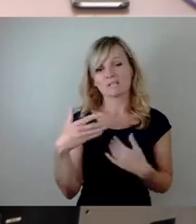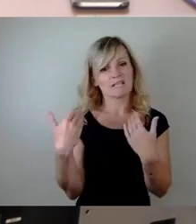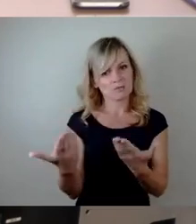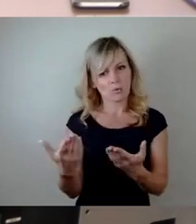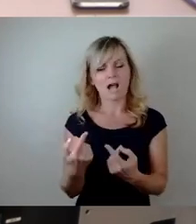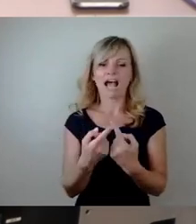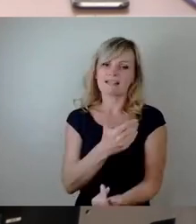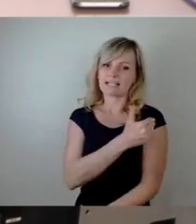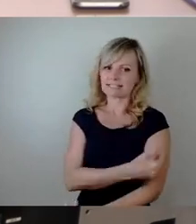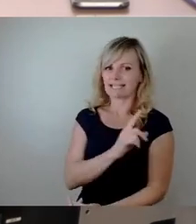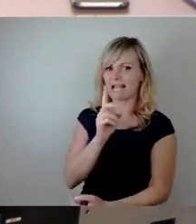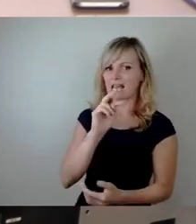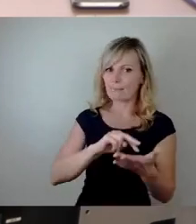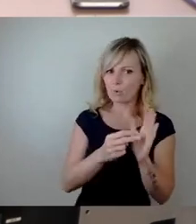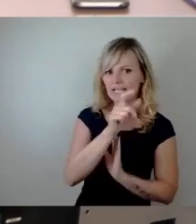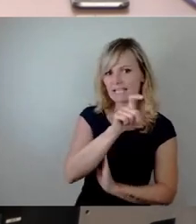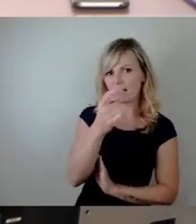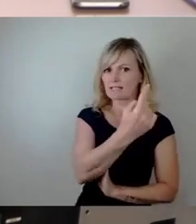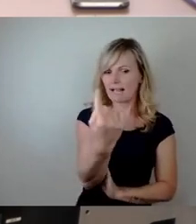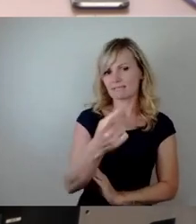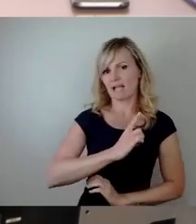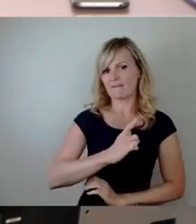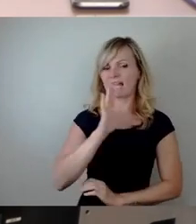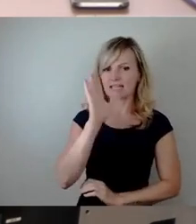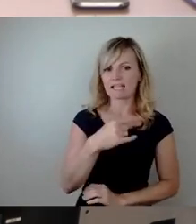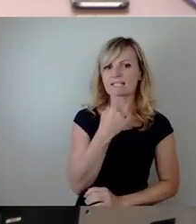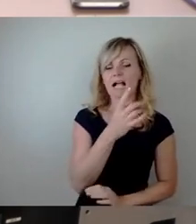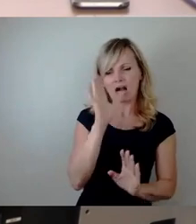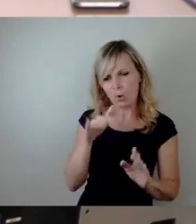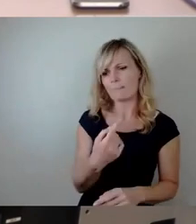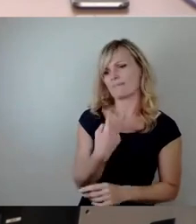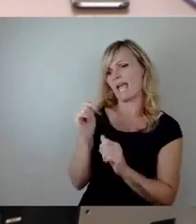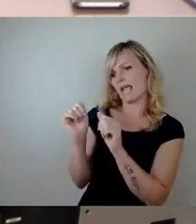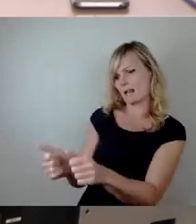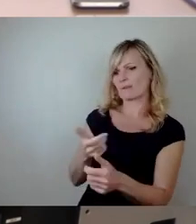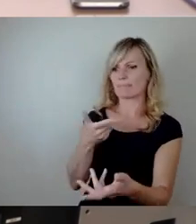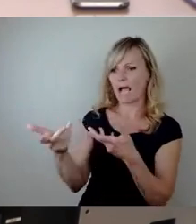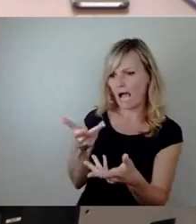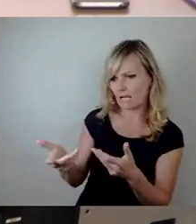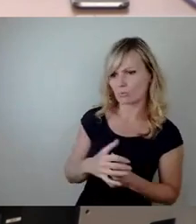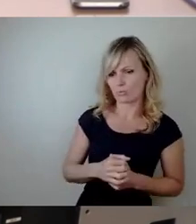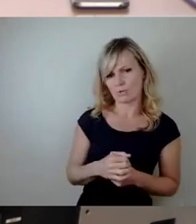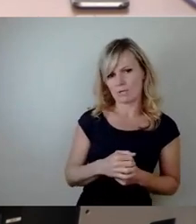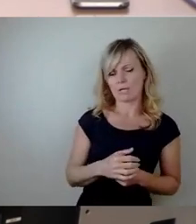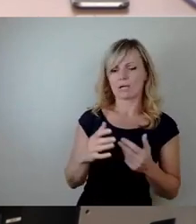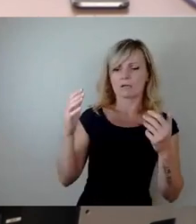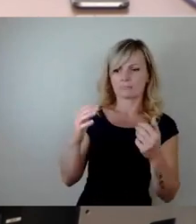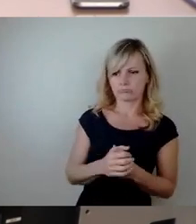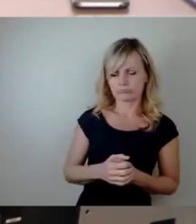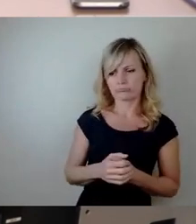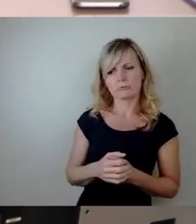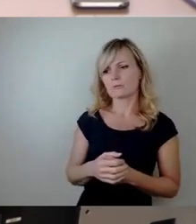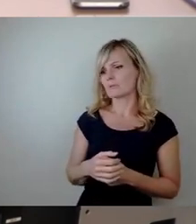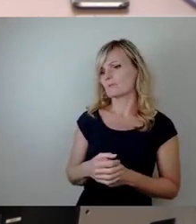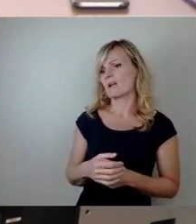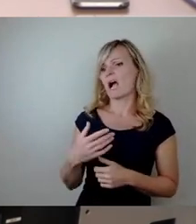Seite auch von Politikern erwarten, komm, da helfen wir euch ein bisschen auch bei einer Beratung und wir lassen euch nicht im Stich,